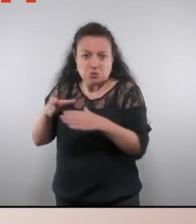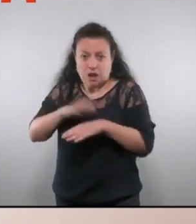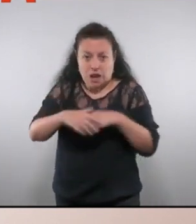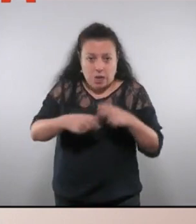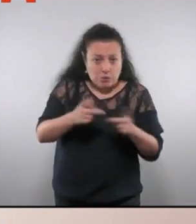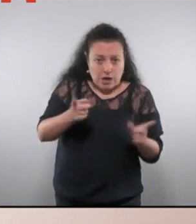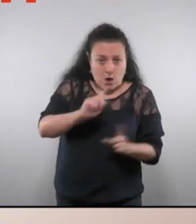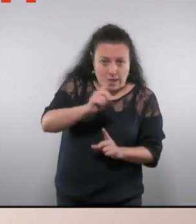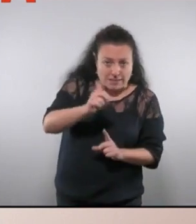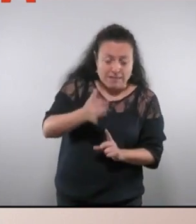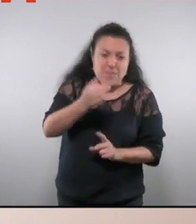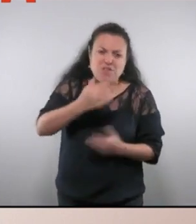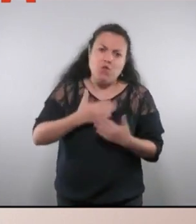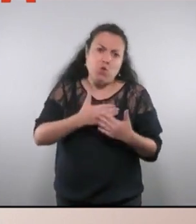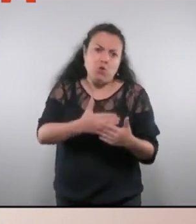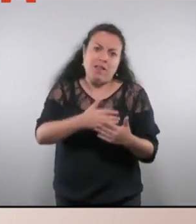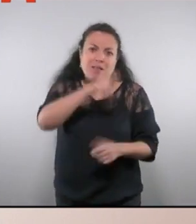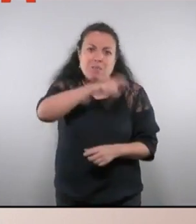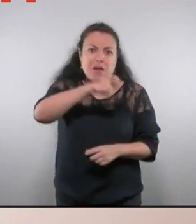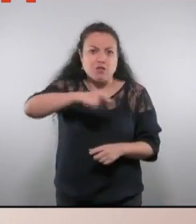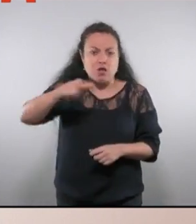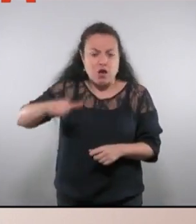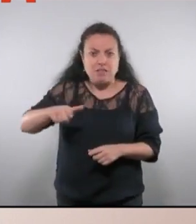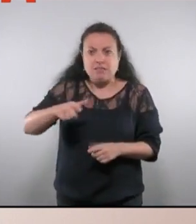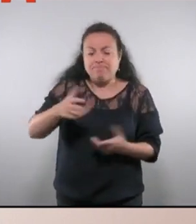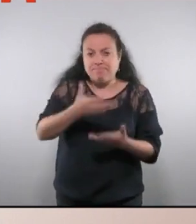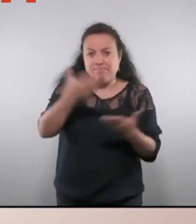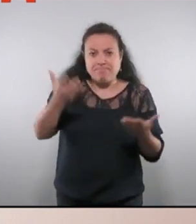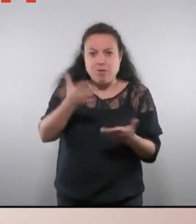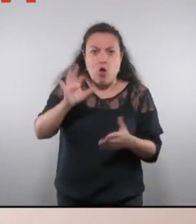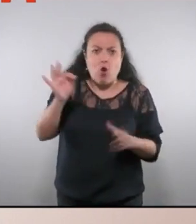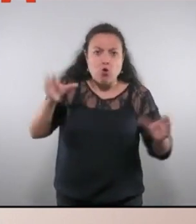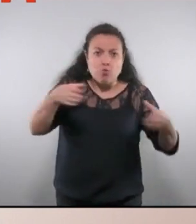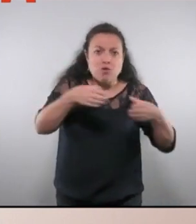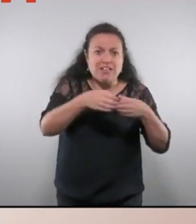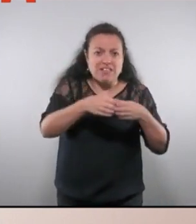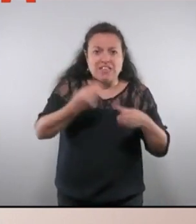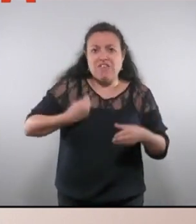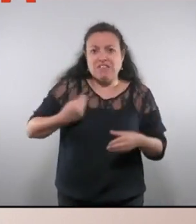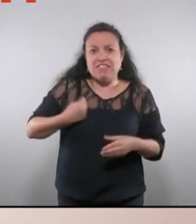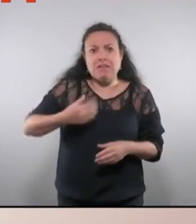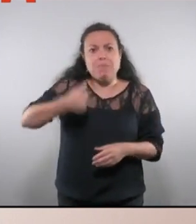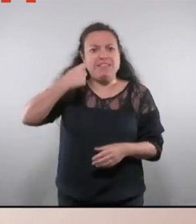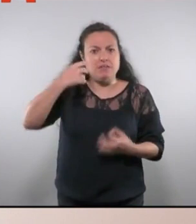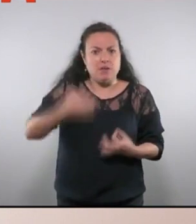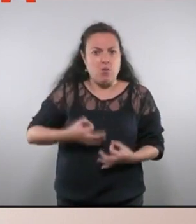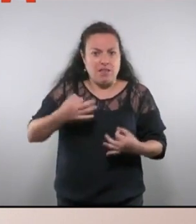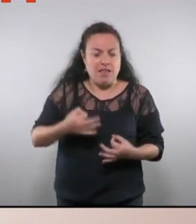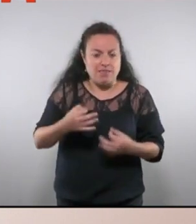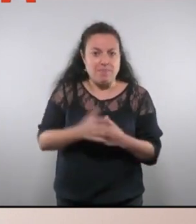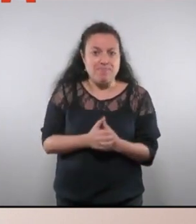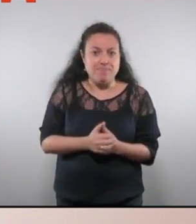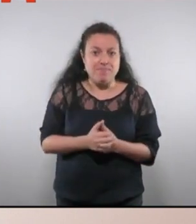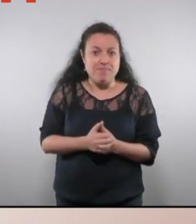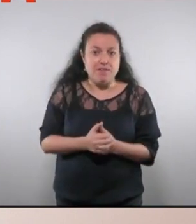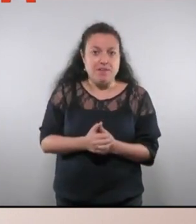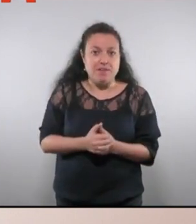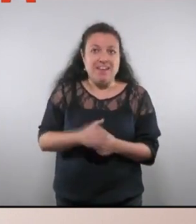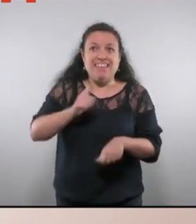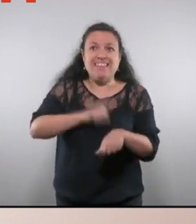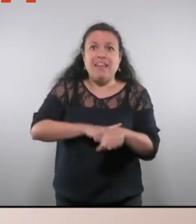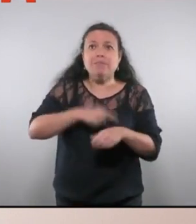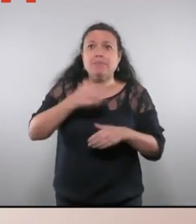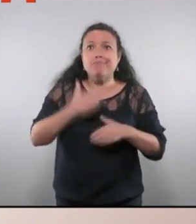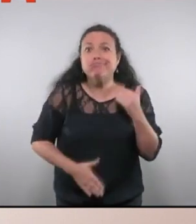i en cap cas tenen la voluntat que les persones, la gent o les comunitats visquin amb més seguretat. El temps obliga a acabar aquí,